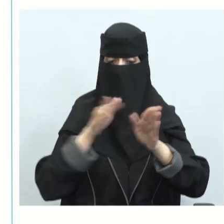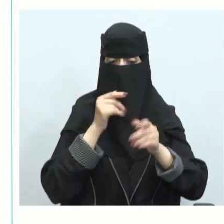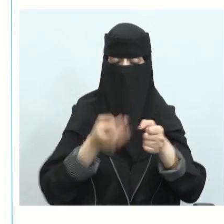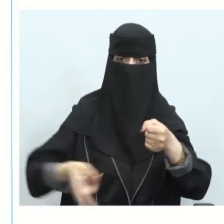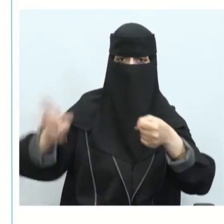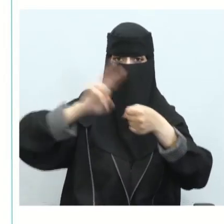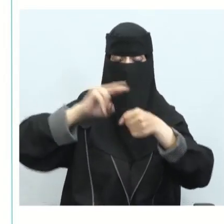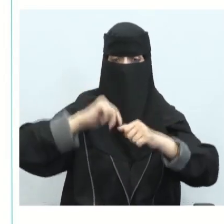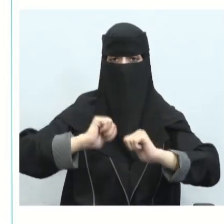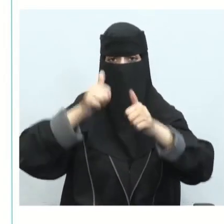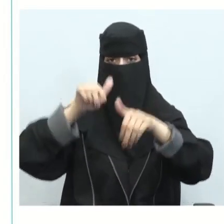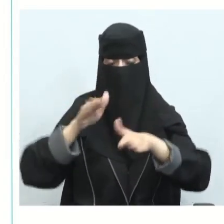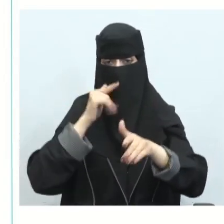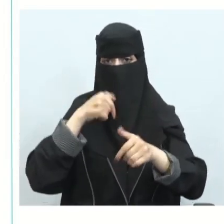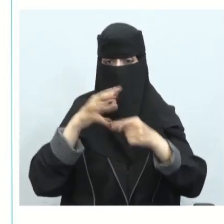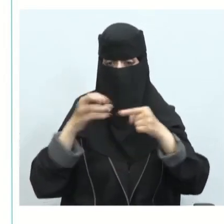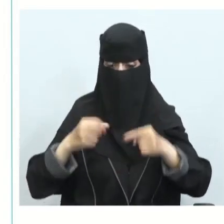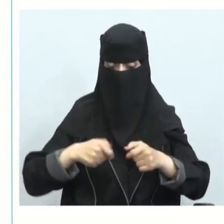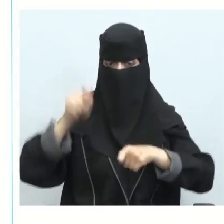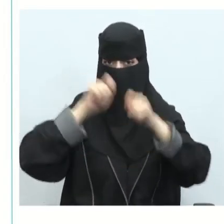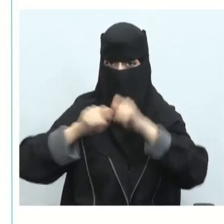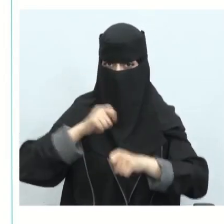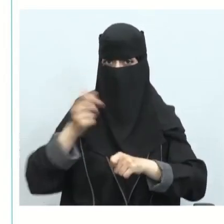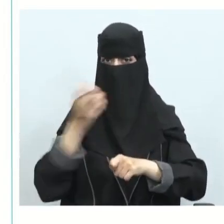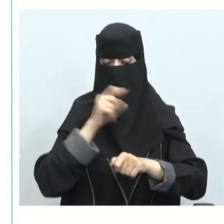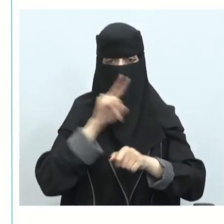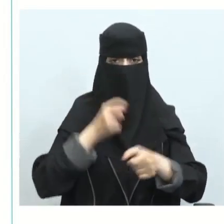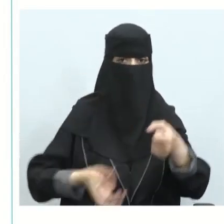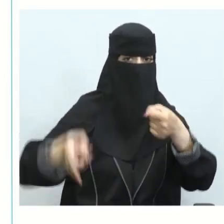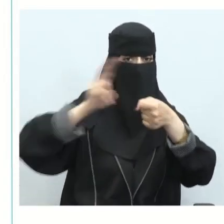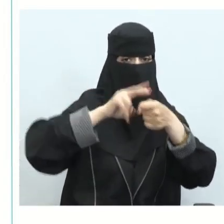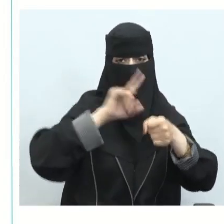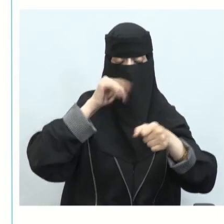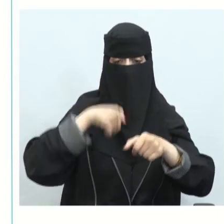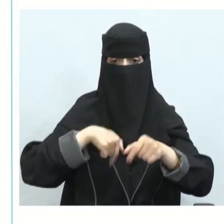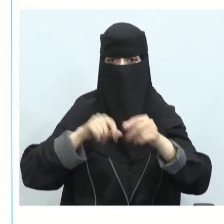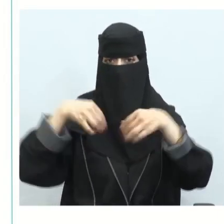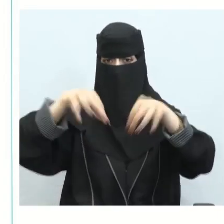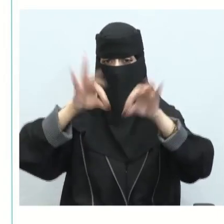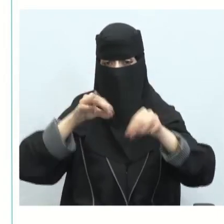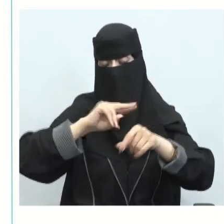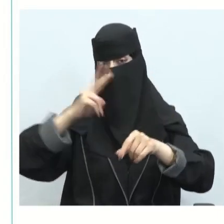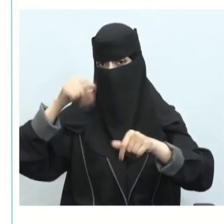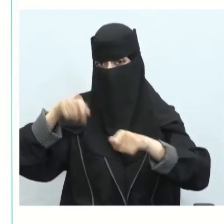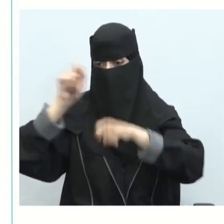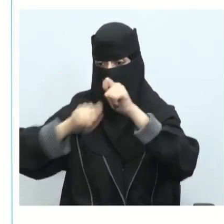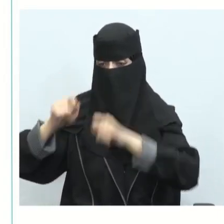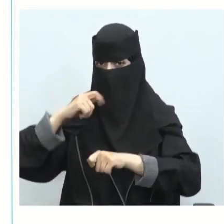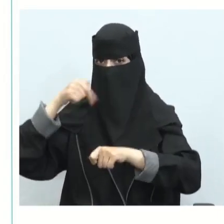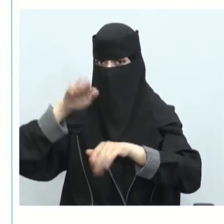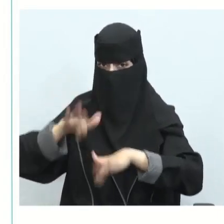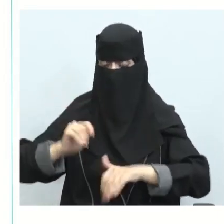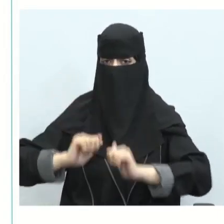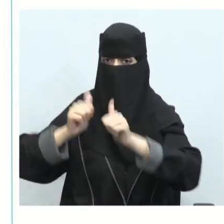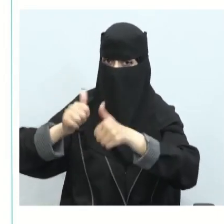تدويرها كلما أمكن ذلك بمعنى نقلل استخدام المنتجات التي لا يمكن إعادة تدويرها كبلاستيك وغيرها ونستخدم المنتجات التي